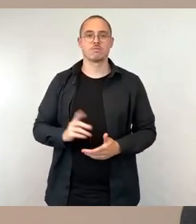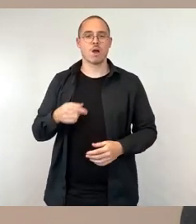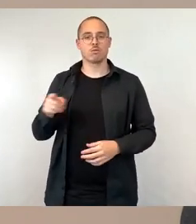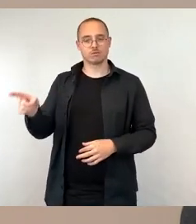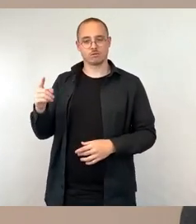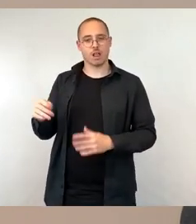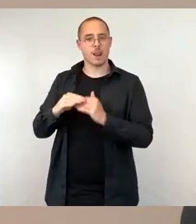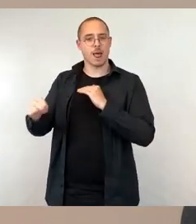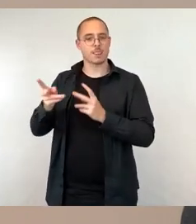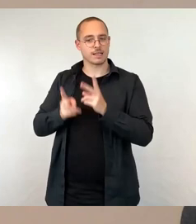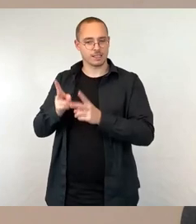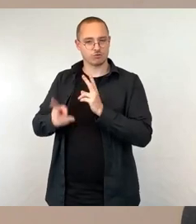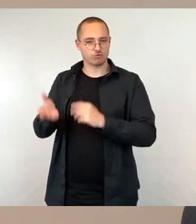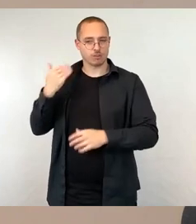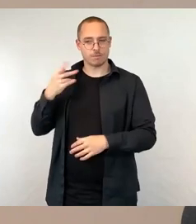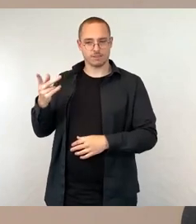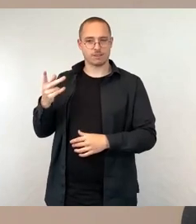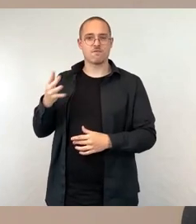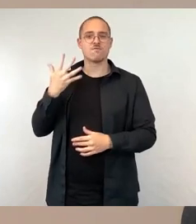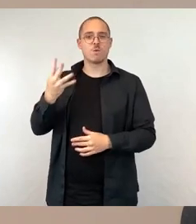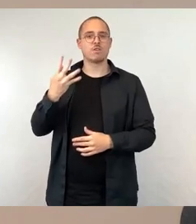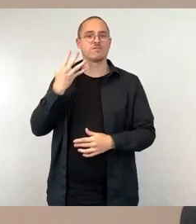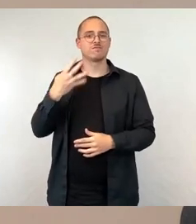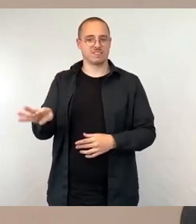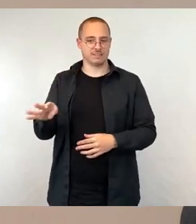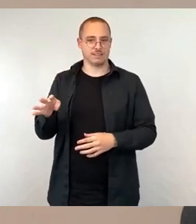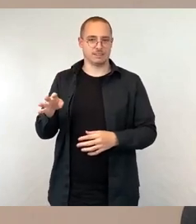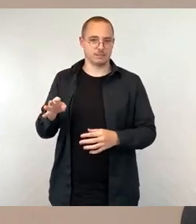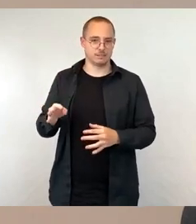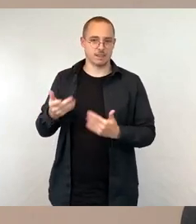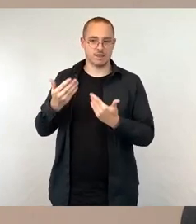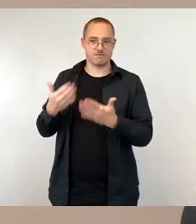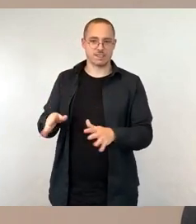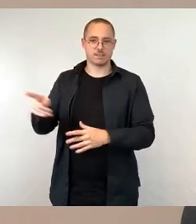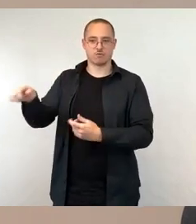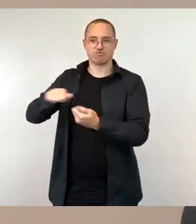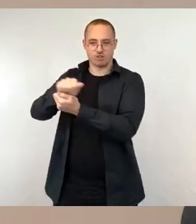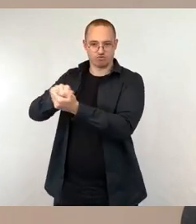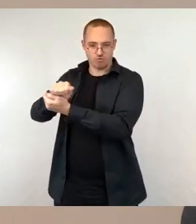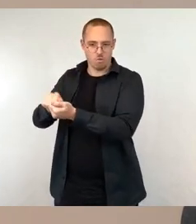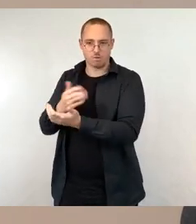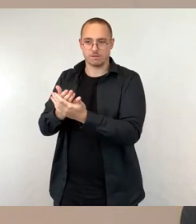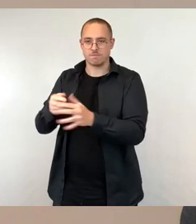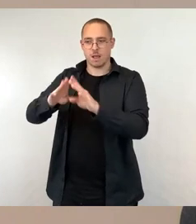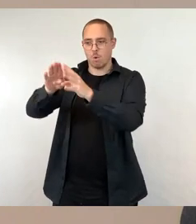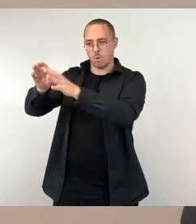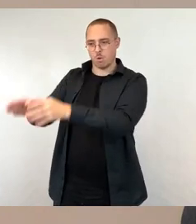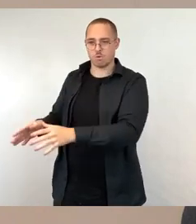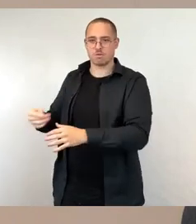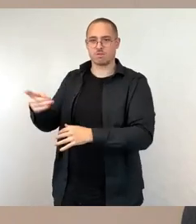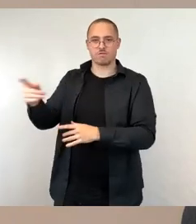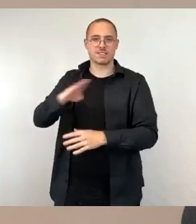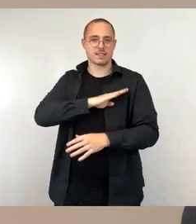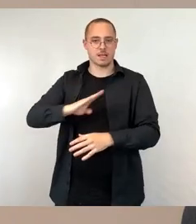befindlichen Häuser in die Gestaltung des historischen Sachsenplatzes integriert und ist insofern zu einem Bestandteil desselben